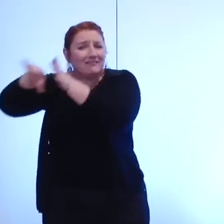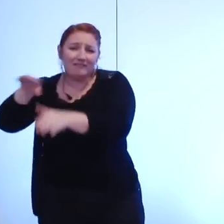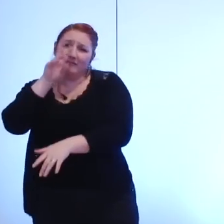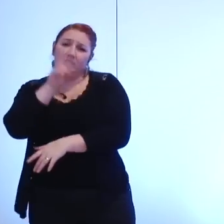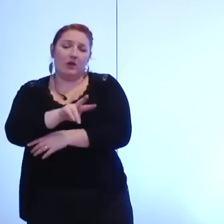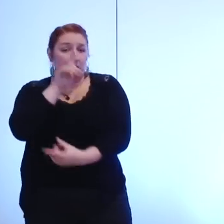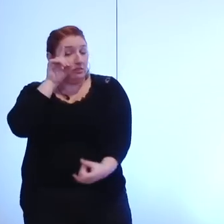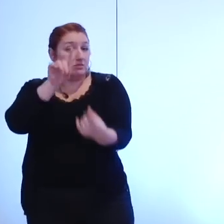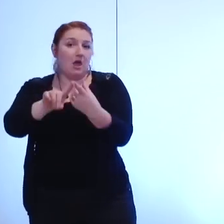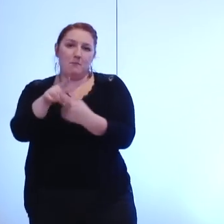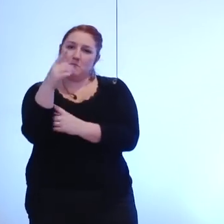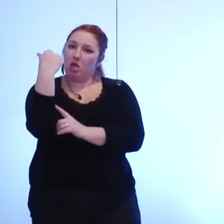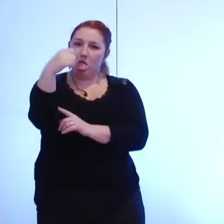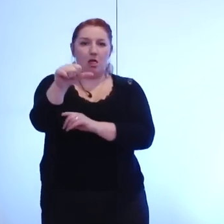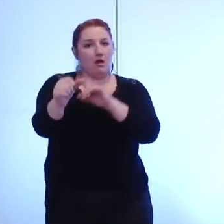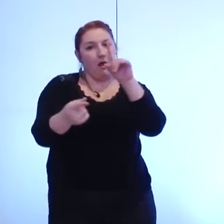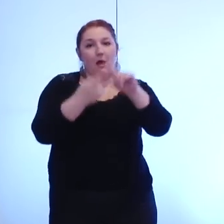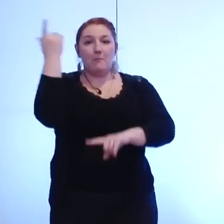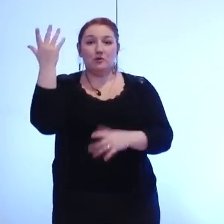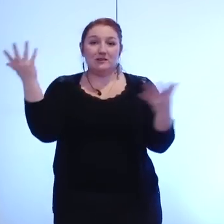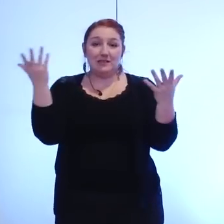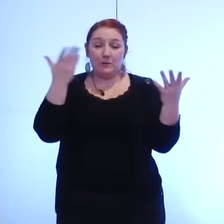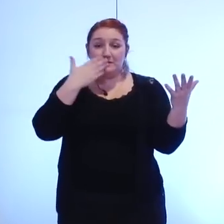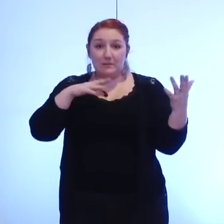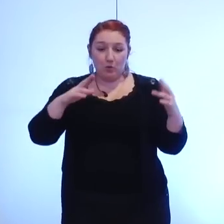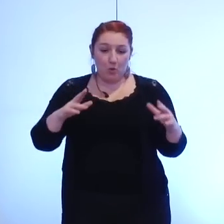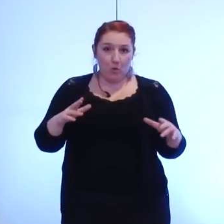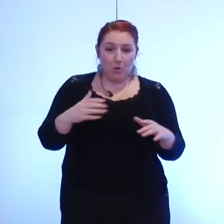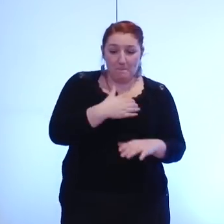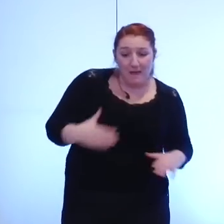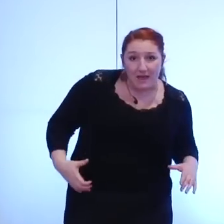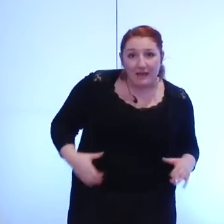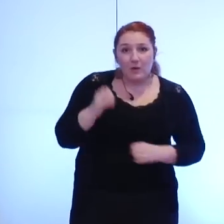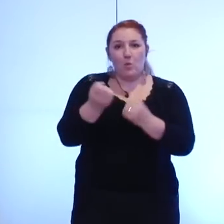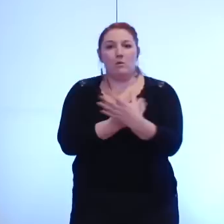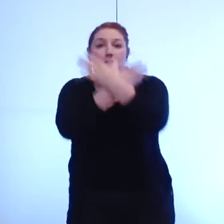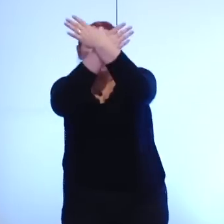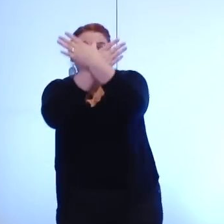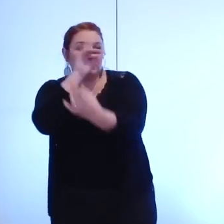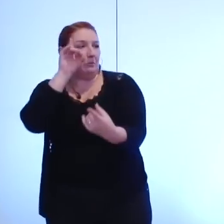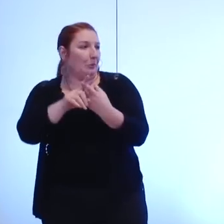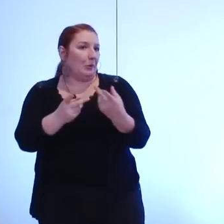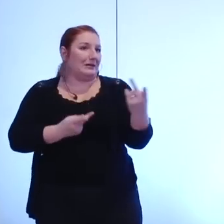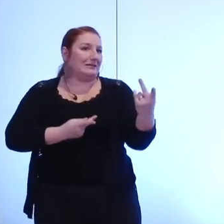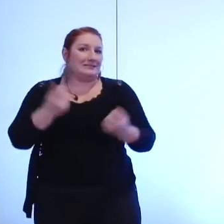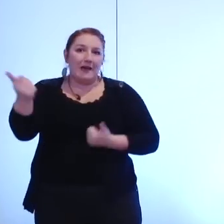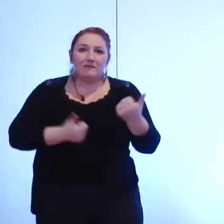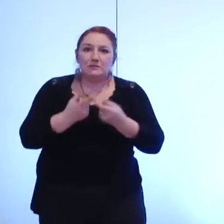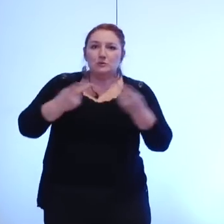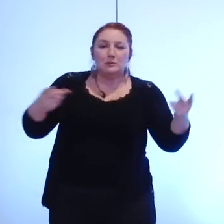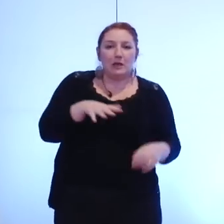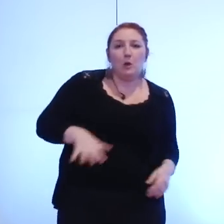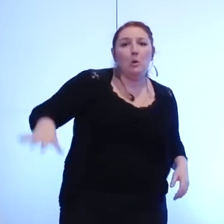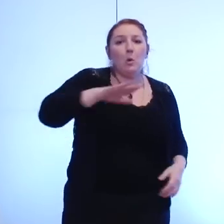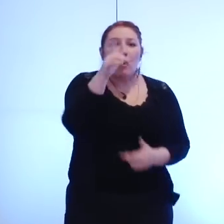bien celle du meilleur échelon pour assurer les services publics locaux ils peuvent être soit portés